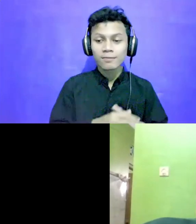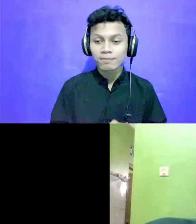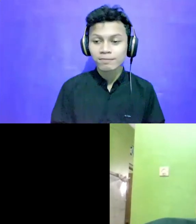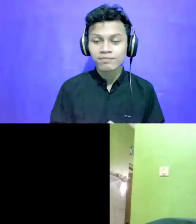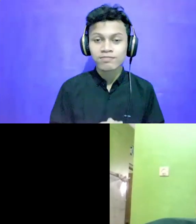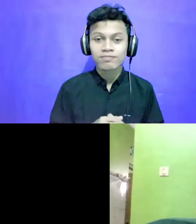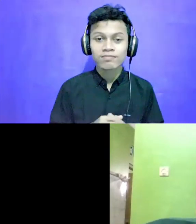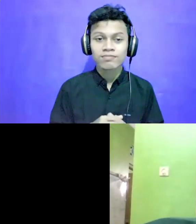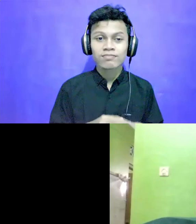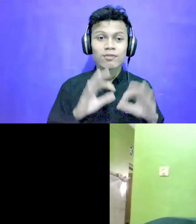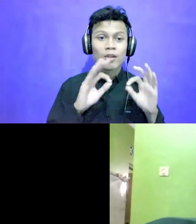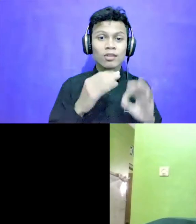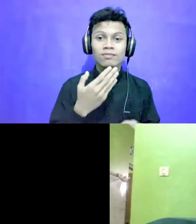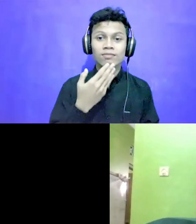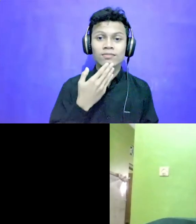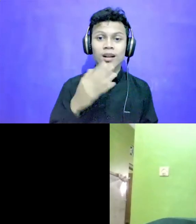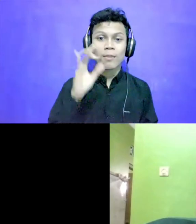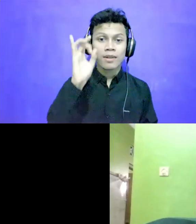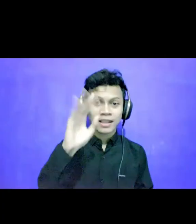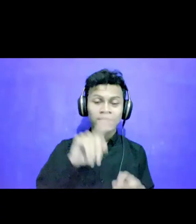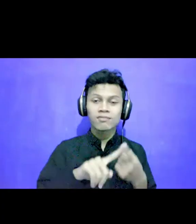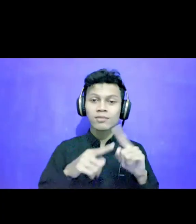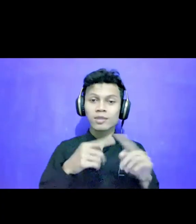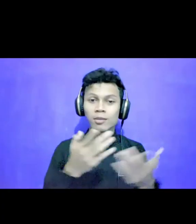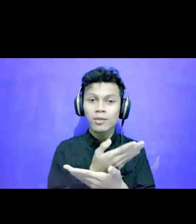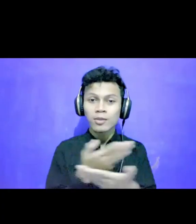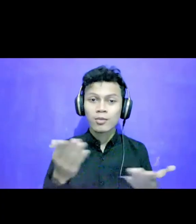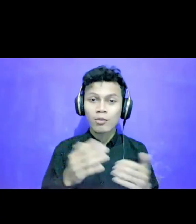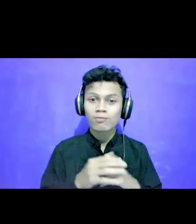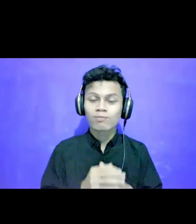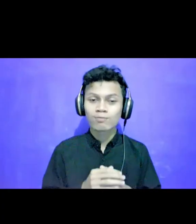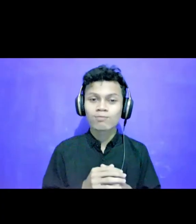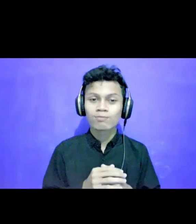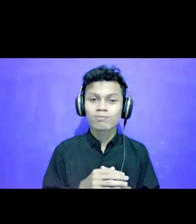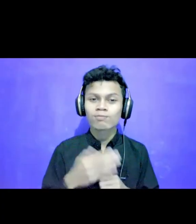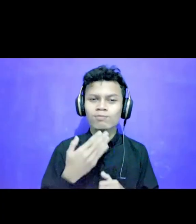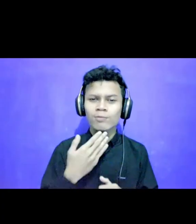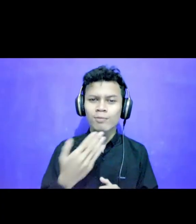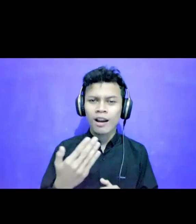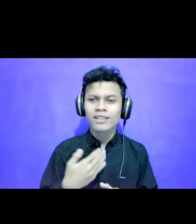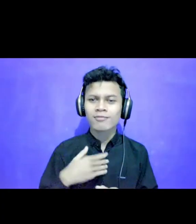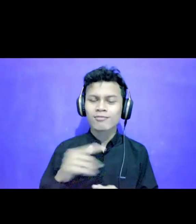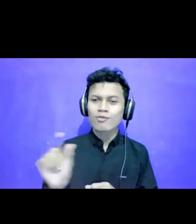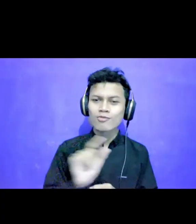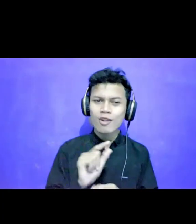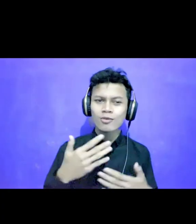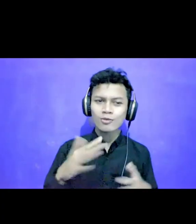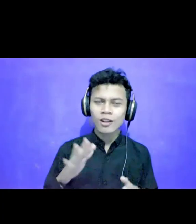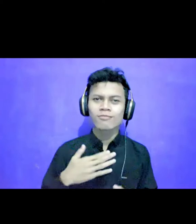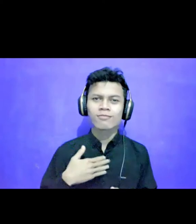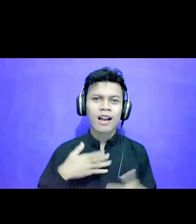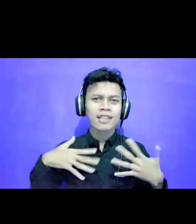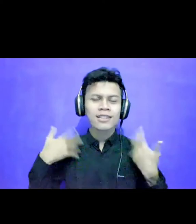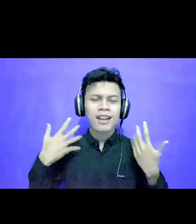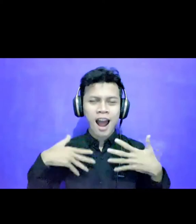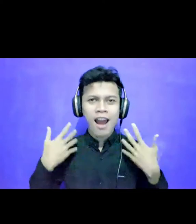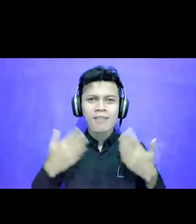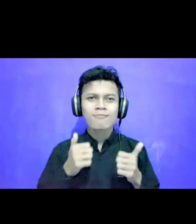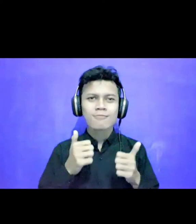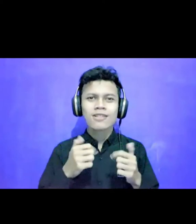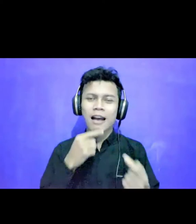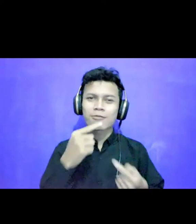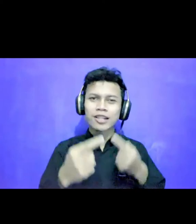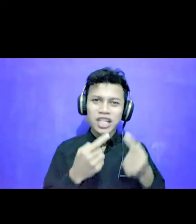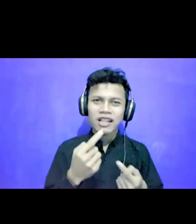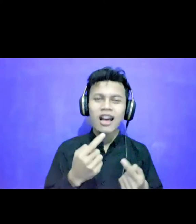selamat siang teman-teman semuanya Terima kasih sudah diundang di forum ini Saya sangat senang banget bisa sharing dengan